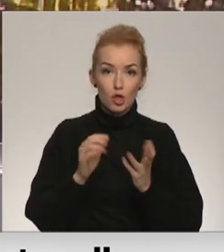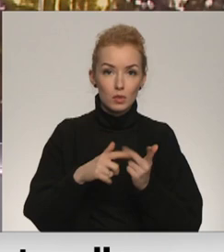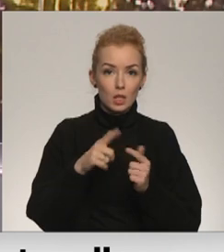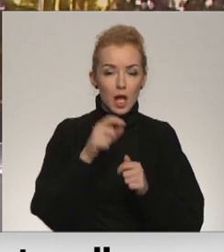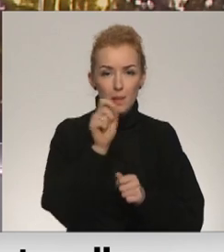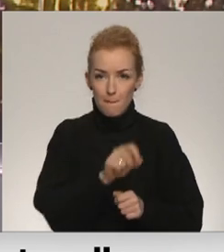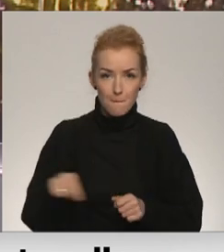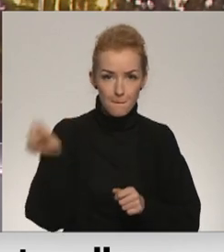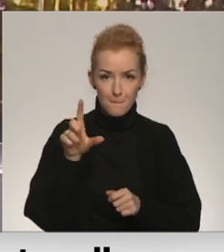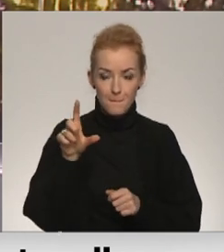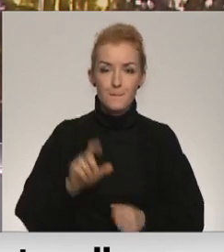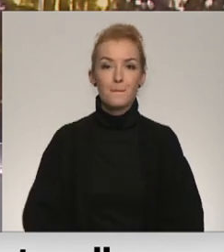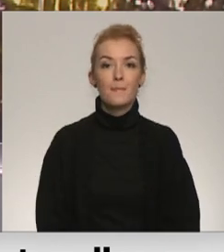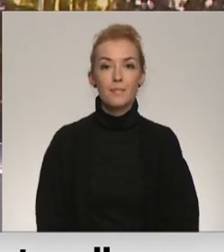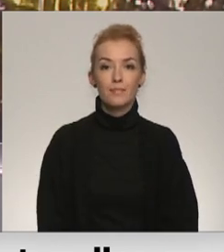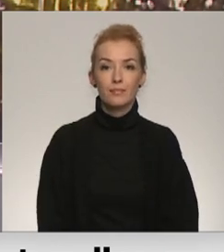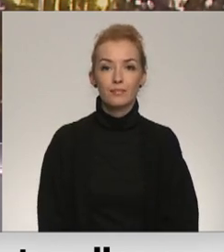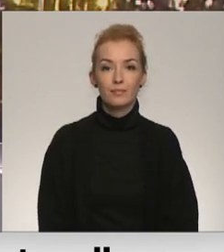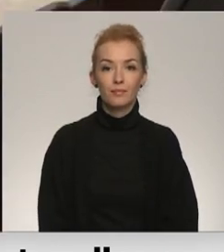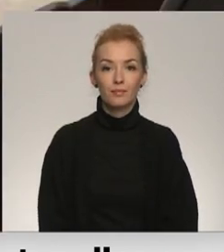skāpums. Par to vairāk stāsta Vita Anstrate.